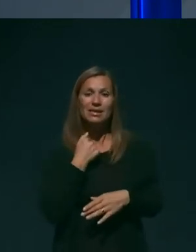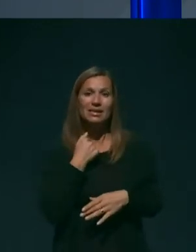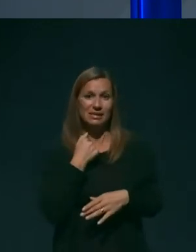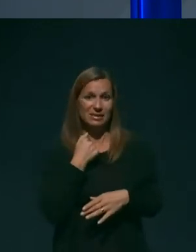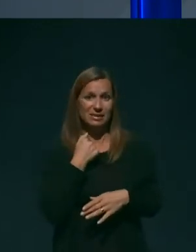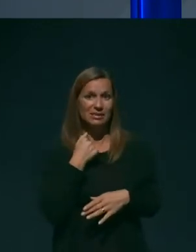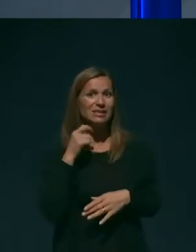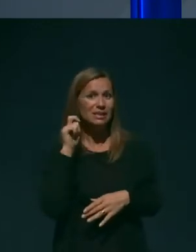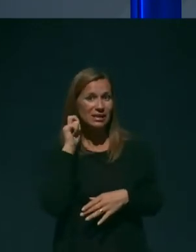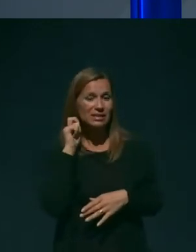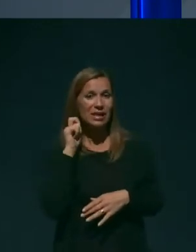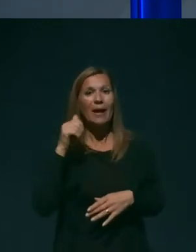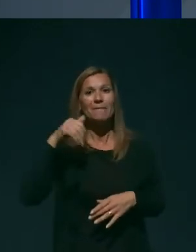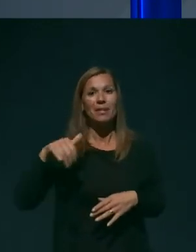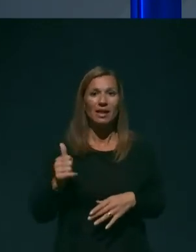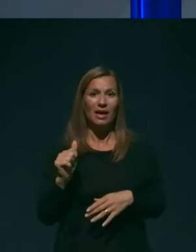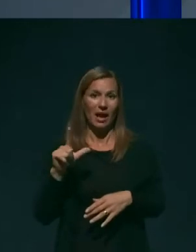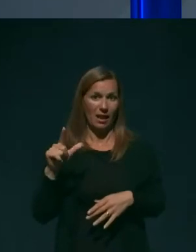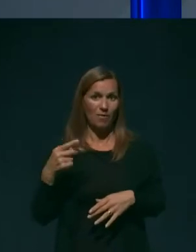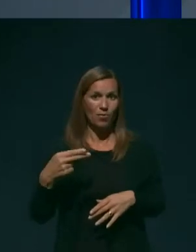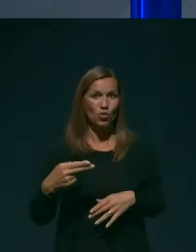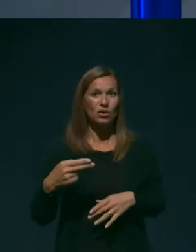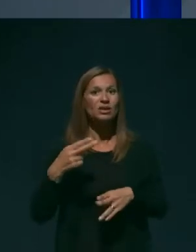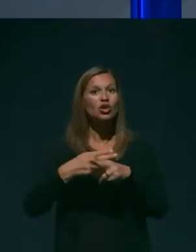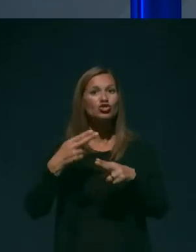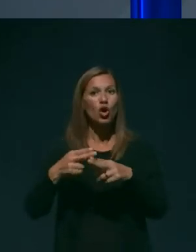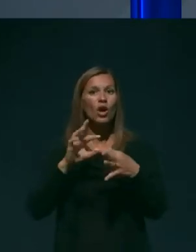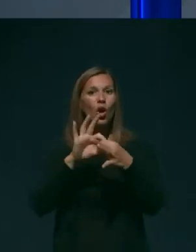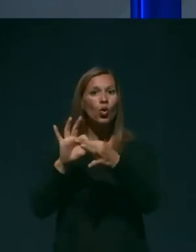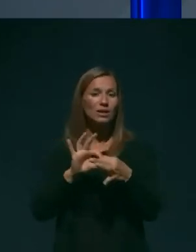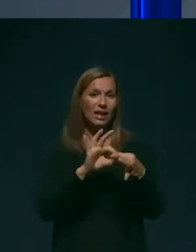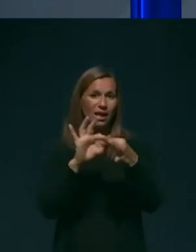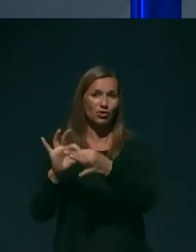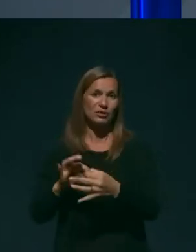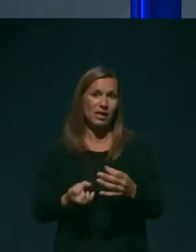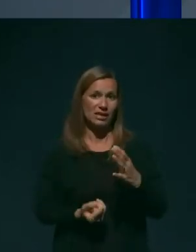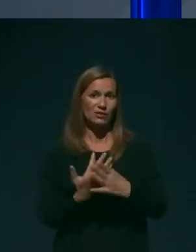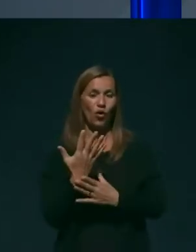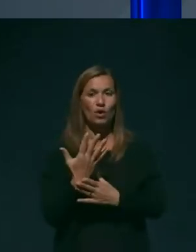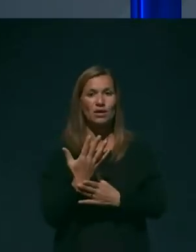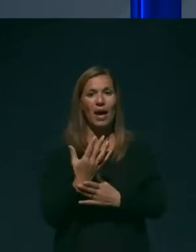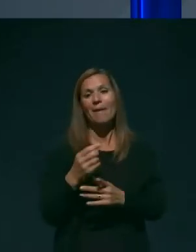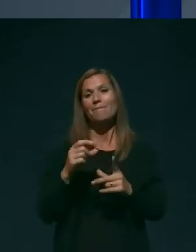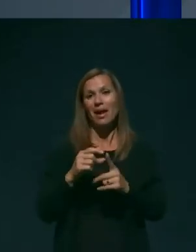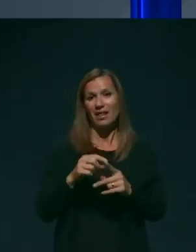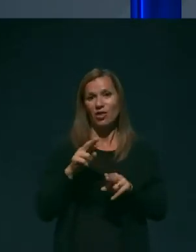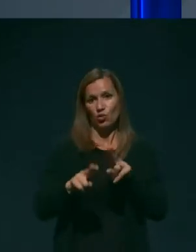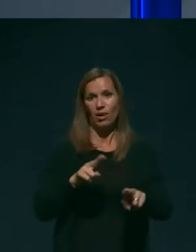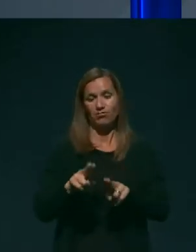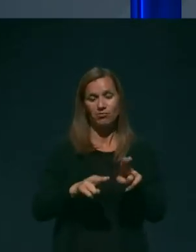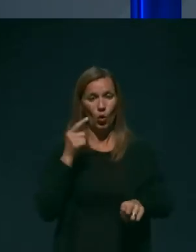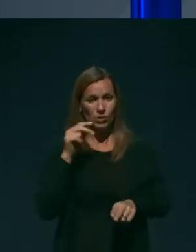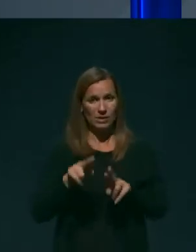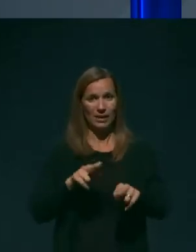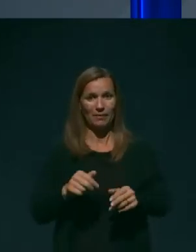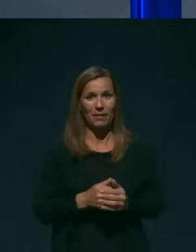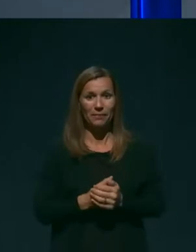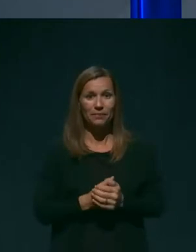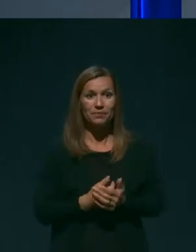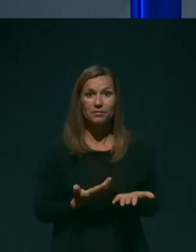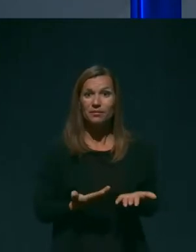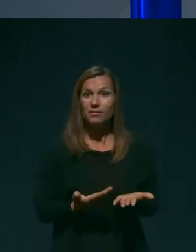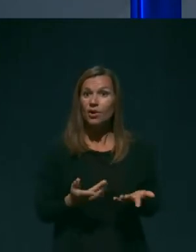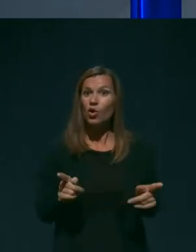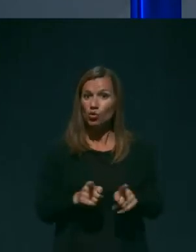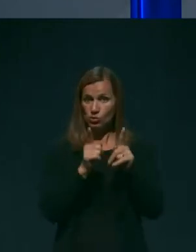opostite, Mateja Lopuh, državna koordinatorica razvoja palijativne oskrbe. Kot smo napovedali in